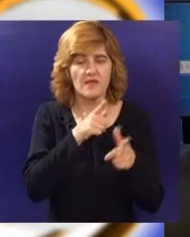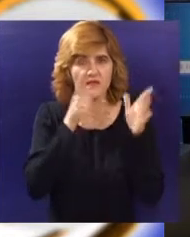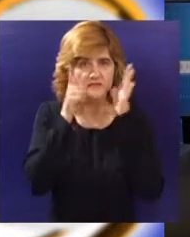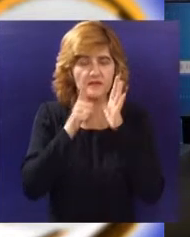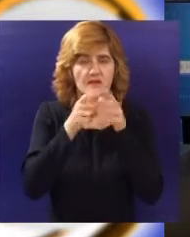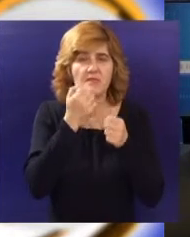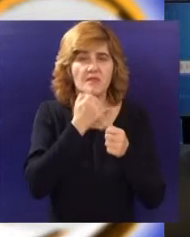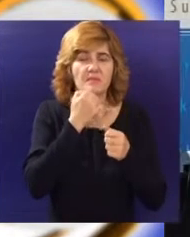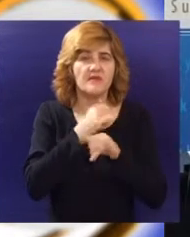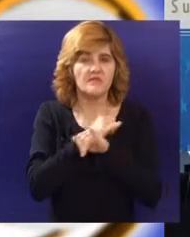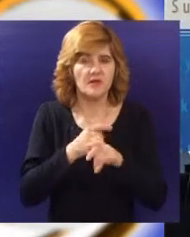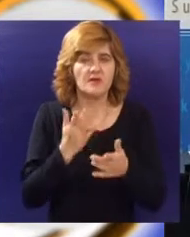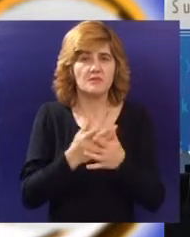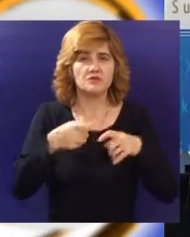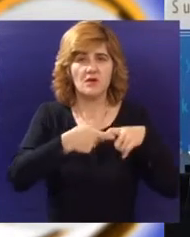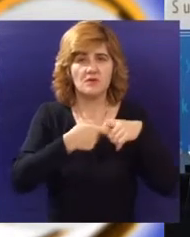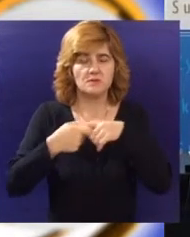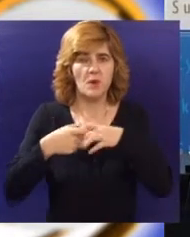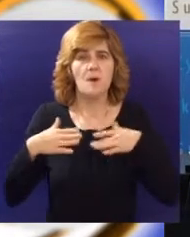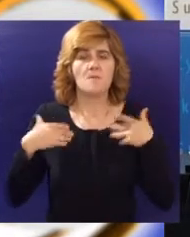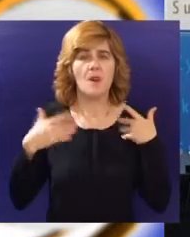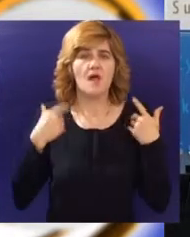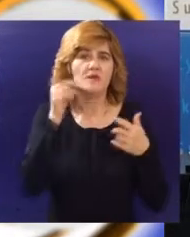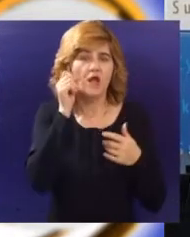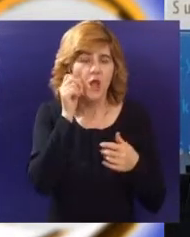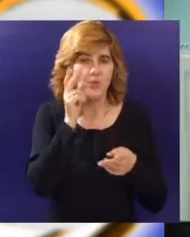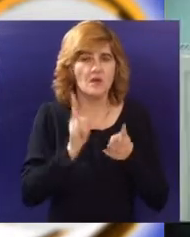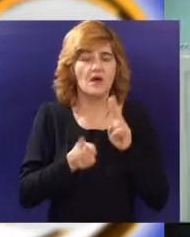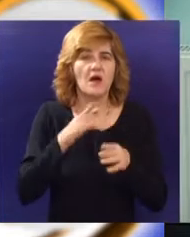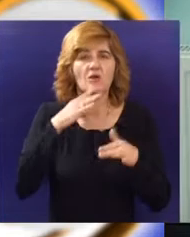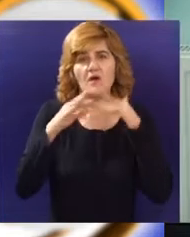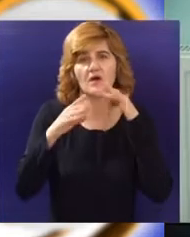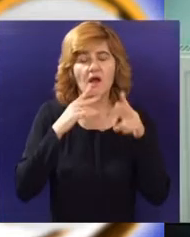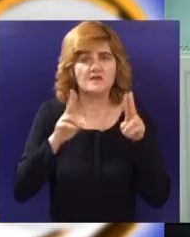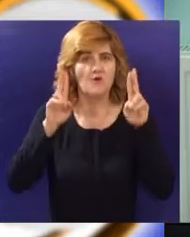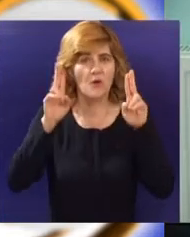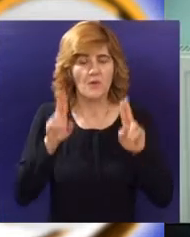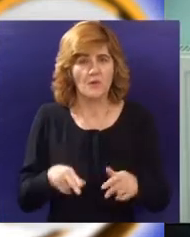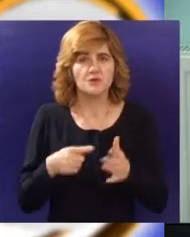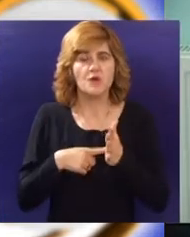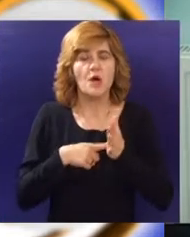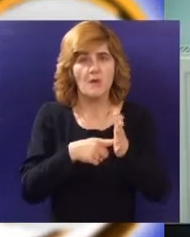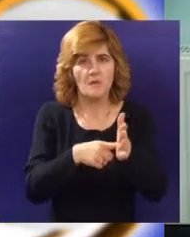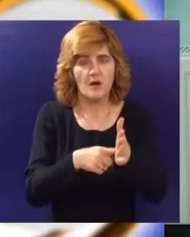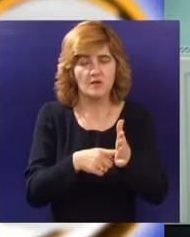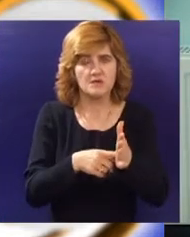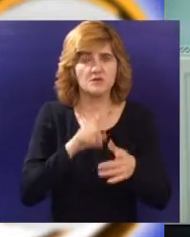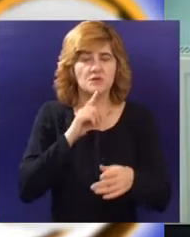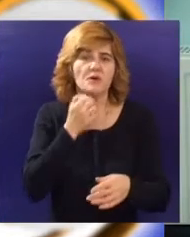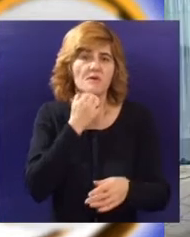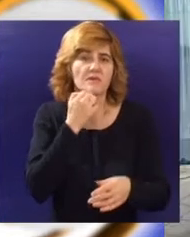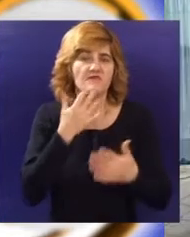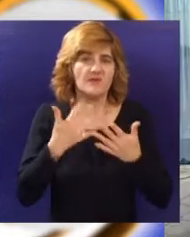u Subotici podrazumevaće spoj mladih ljudi sa privredom gde kroz blic intervjue imaju šansu da impresioniraju potencijalne